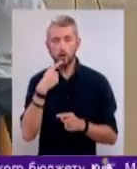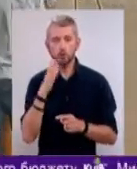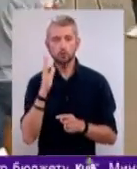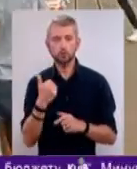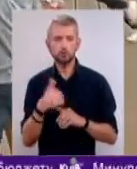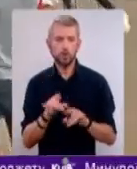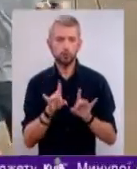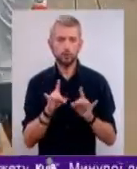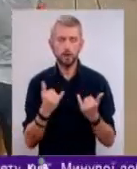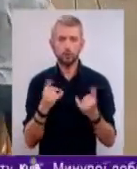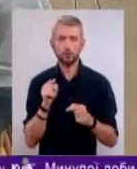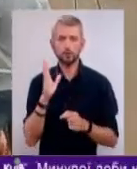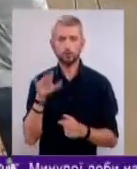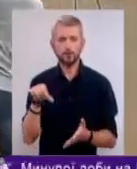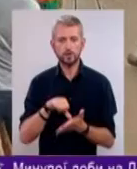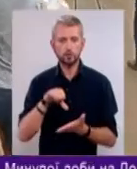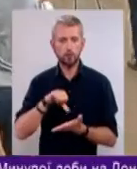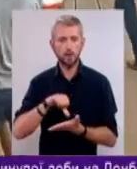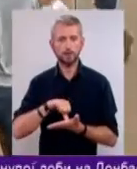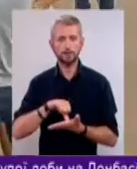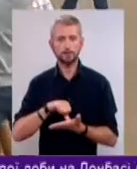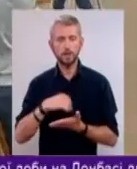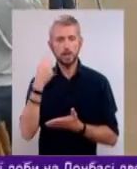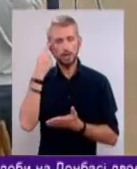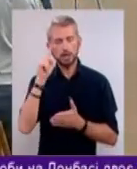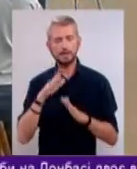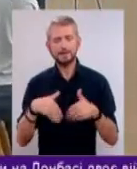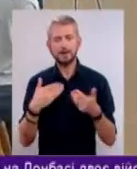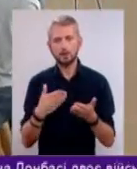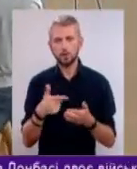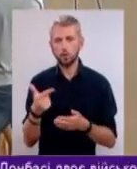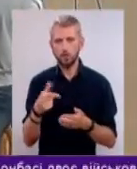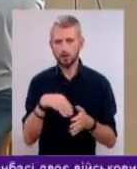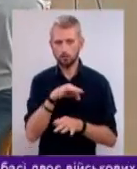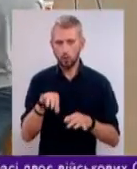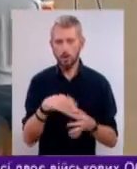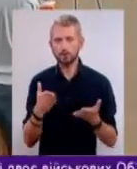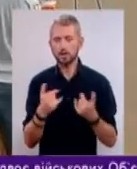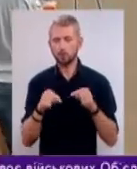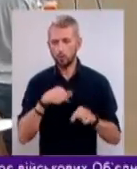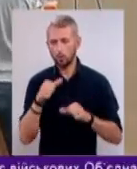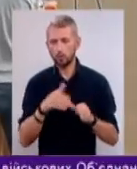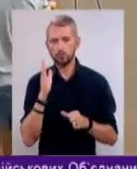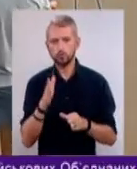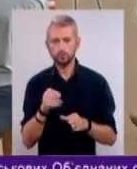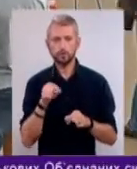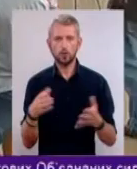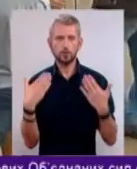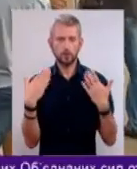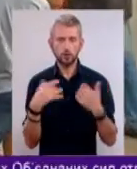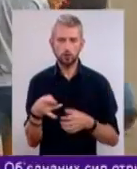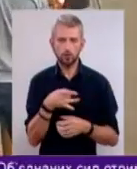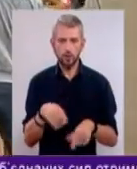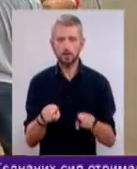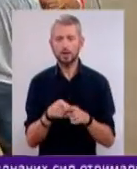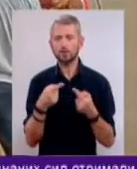розповідати. Сьогодні тут виступатимуть ініціатори громадських проєктів, які цього року будуть як в цьому Святошинському районі,